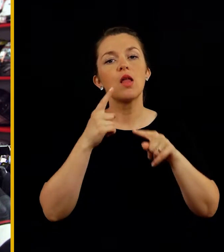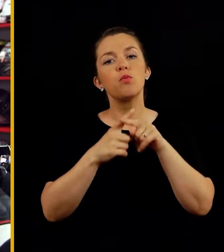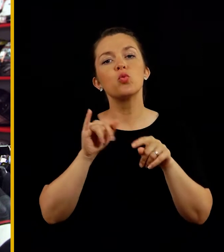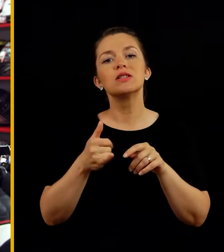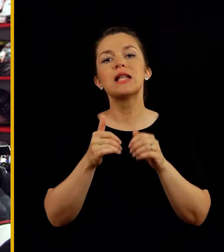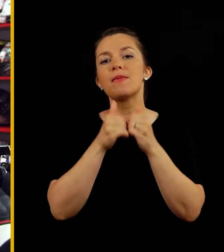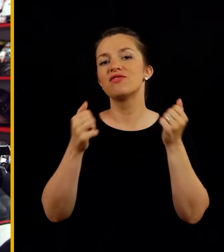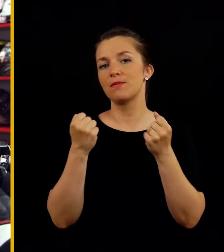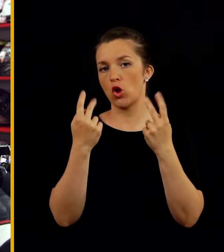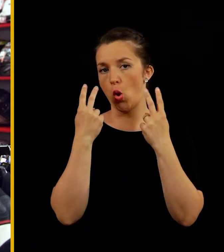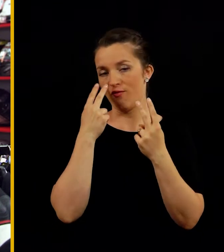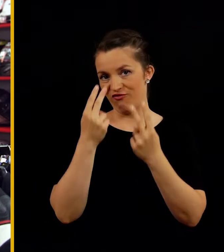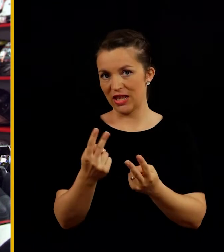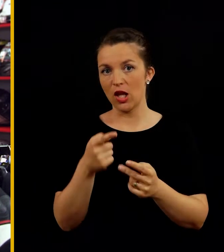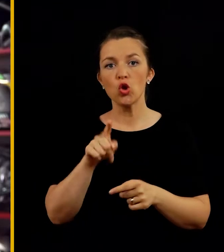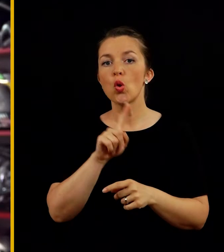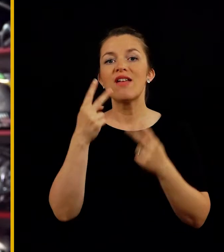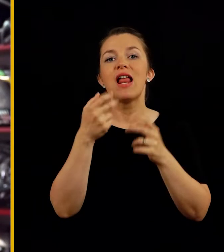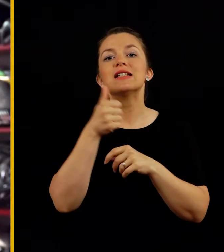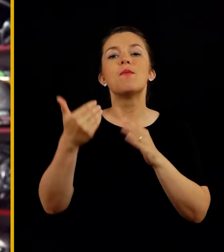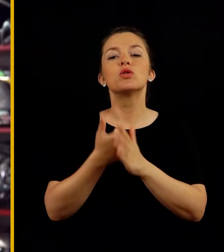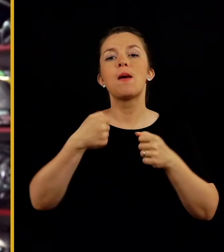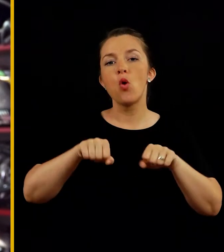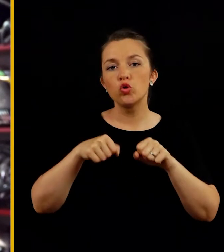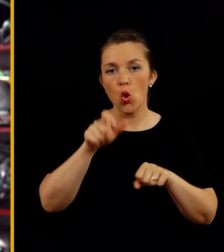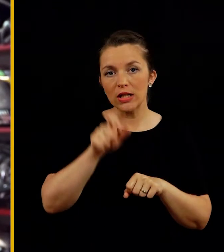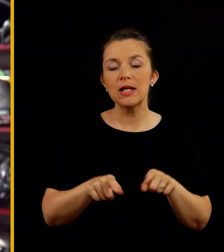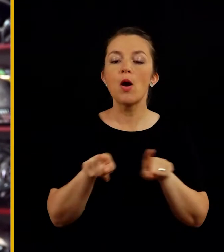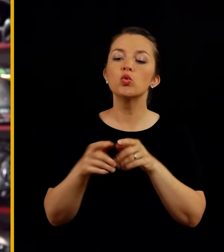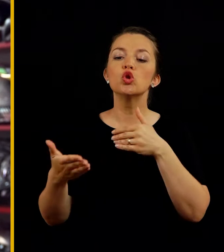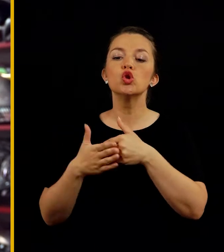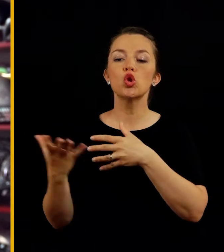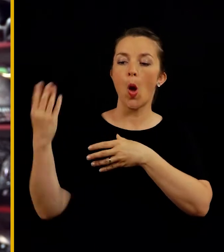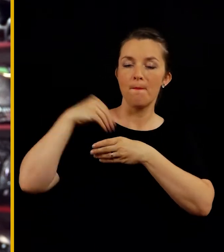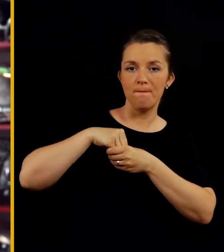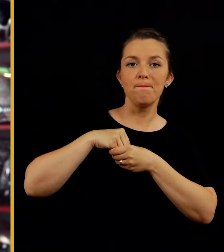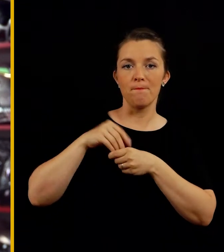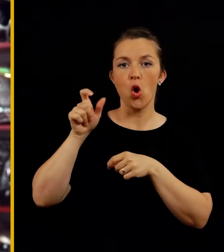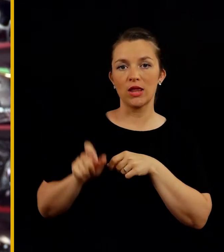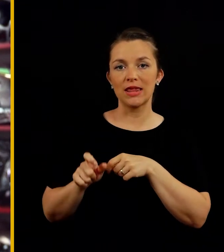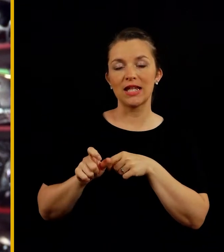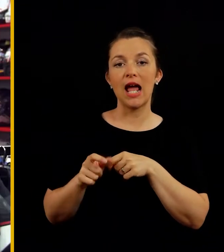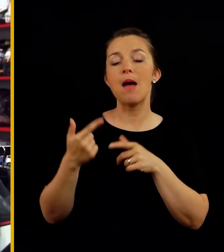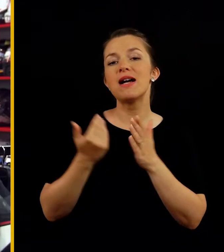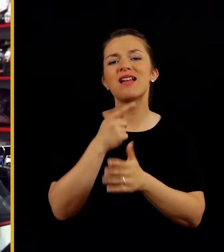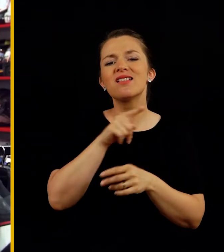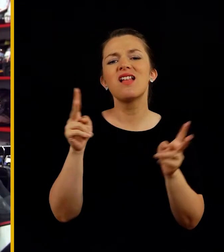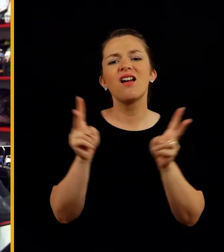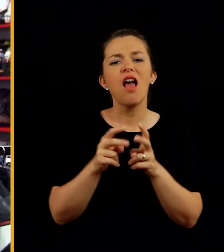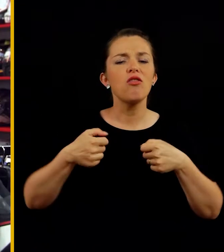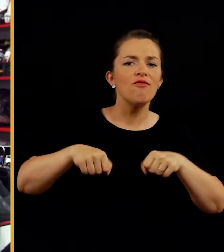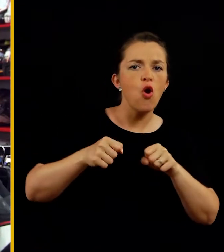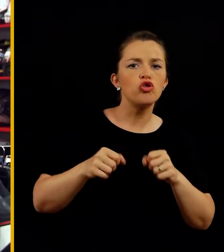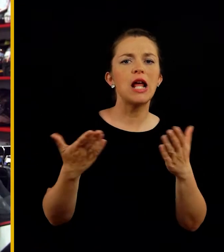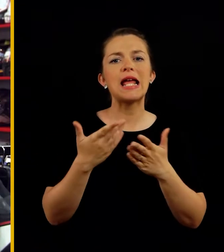kvalitetna in da je predvsem zelo vidno. To ne veljale za motorista, ampak tudi za sopotnika in sopotnico in pa za vse